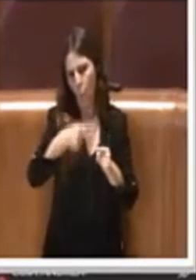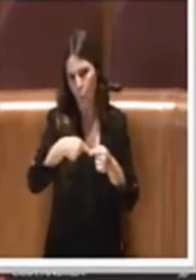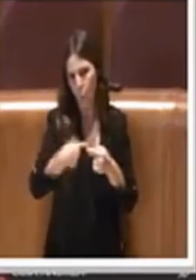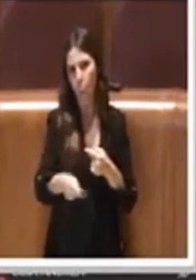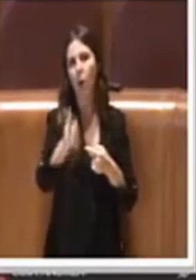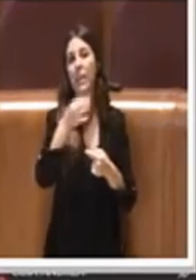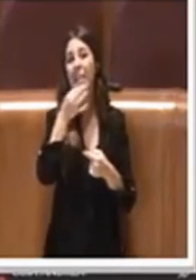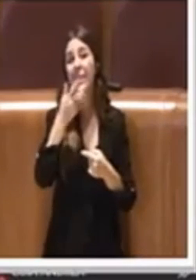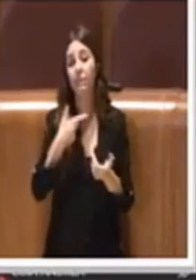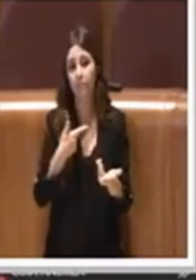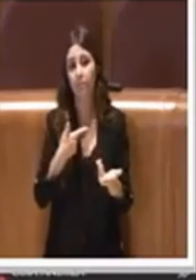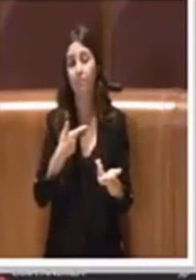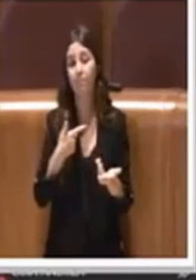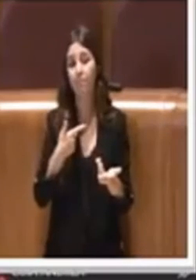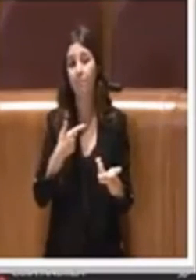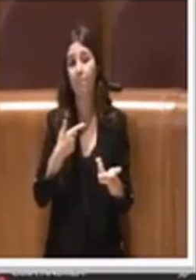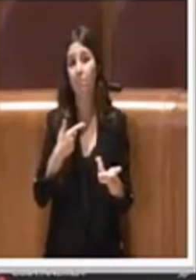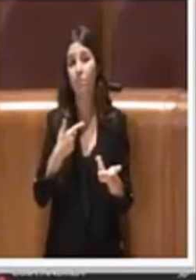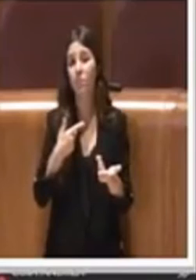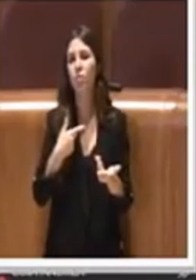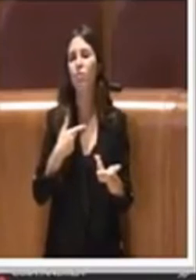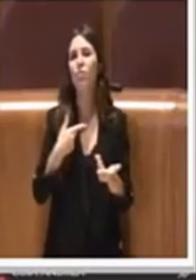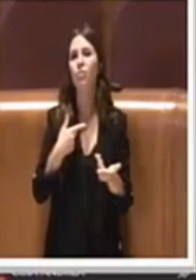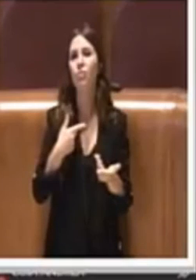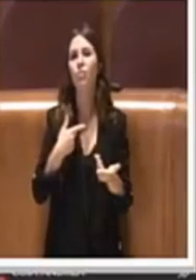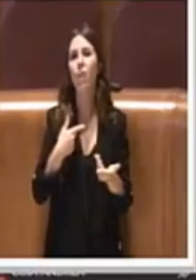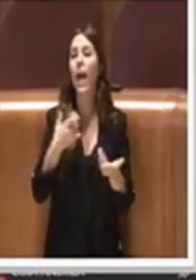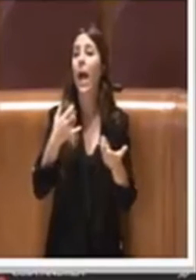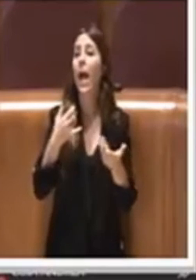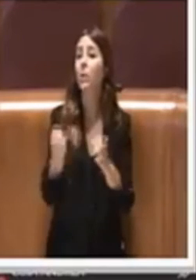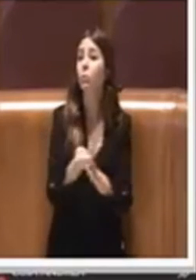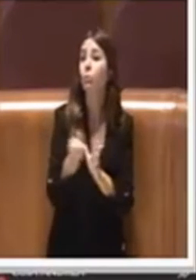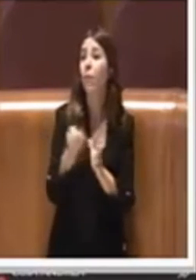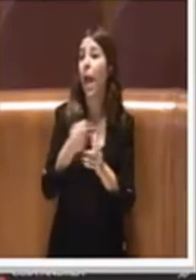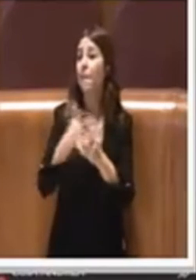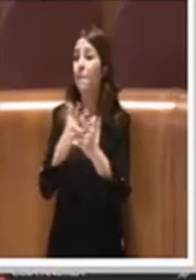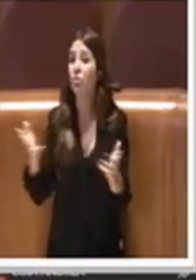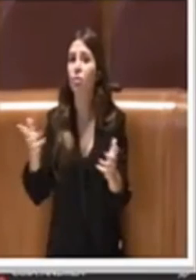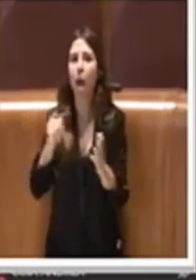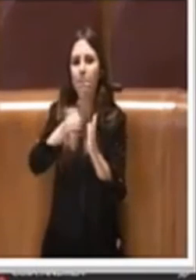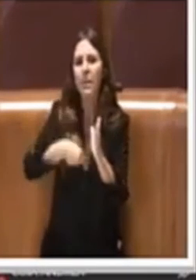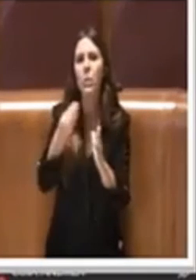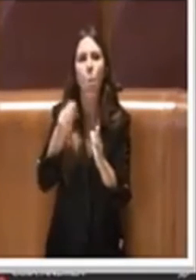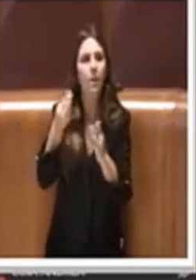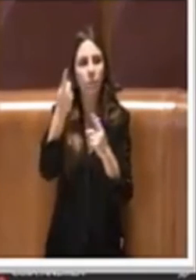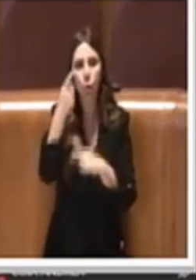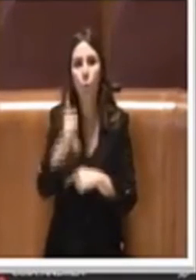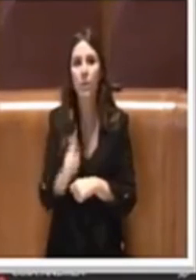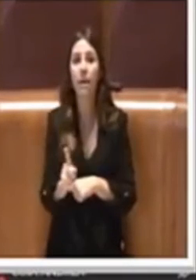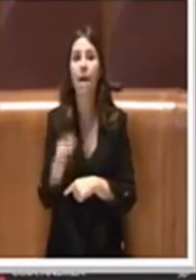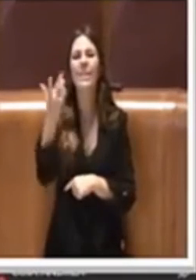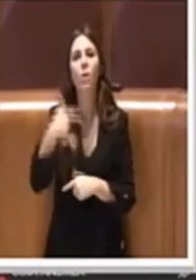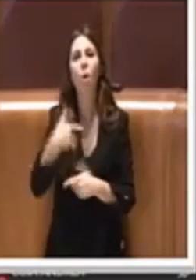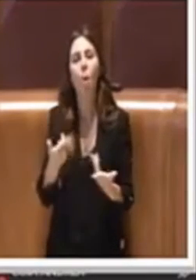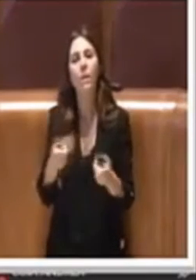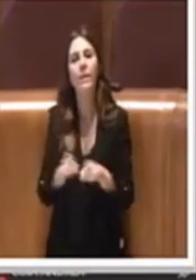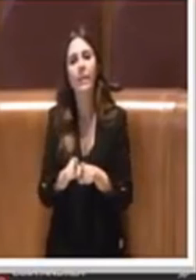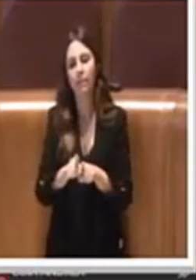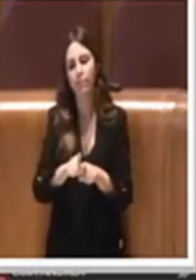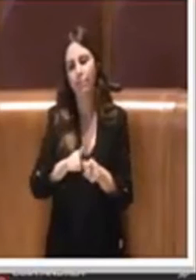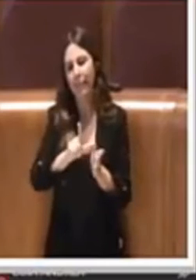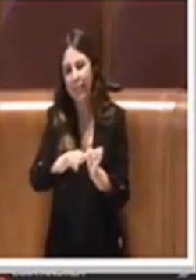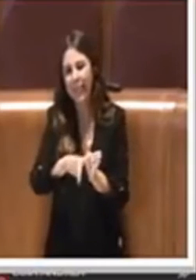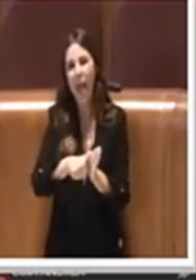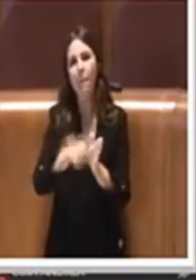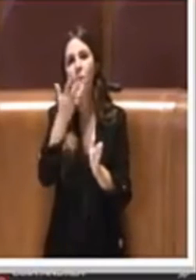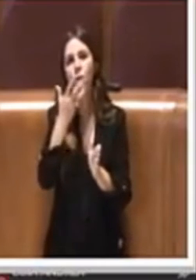realizzare, come dire, l'istanza della maggioranza, chissà tra quanti mesi, eccetera, eccetera, come se in realtà si potesse allungare il brodo,